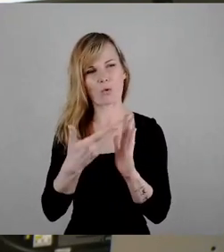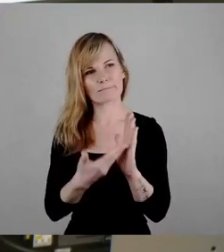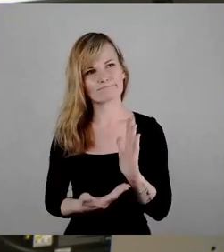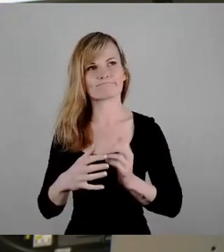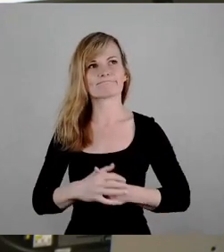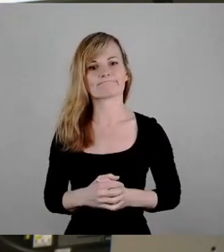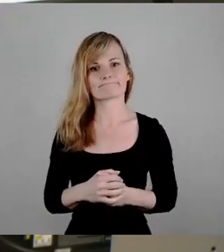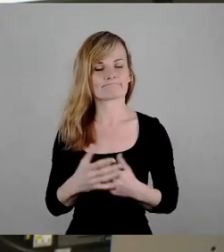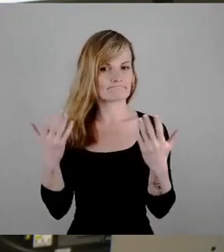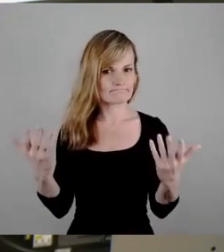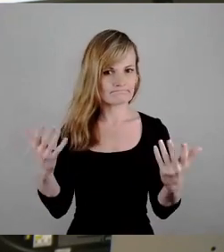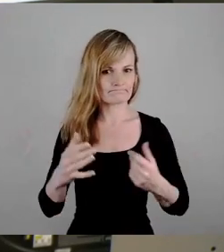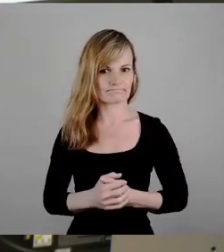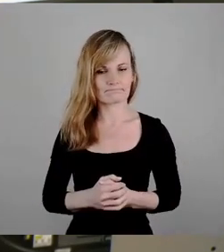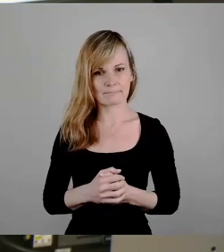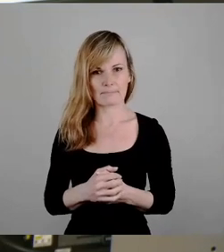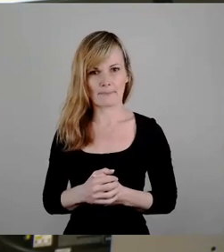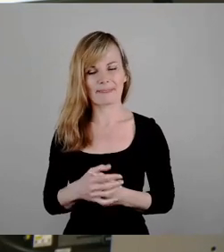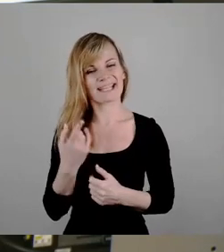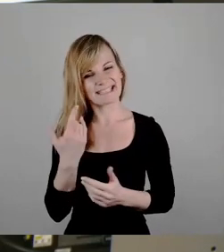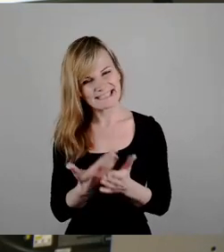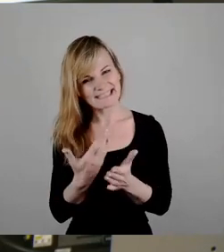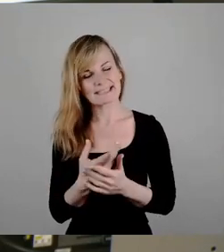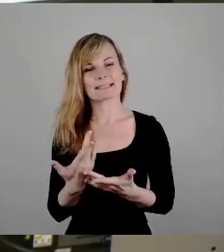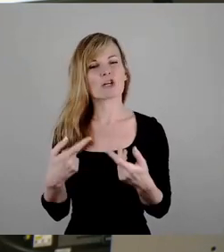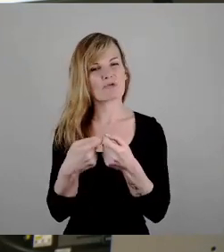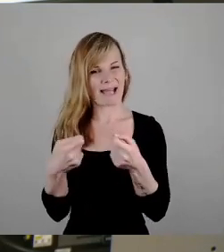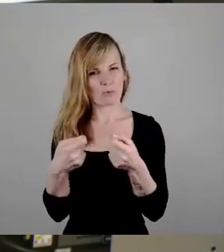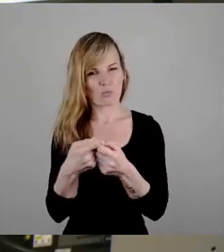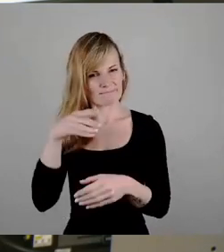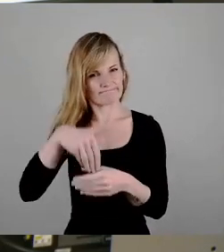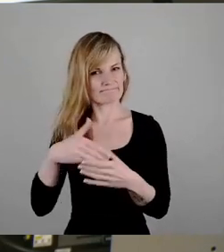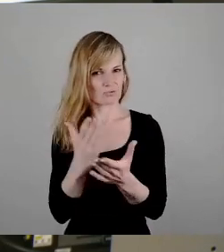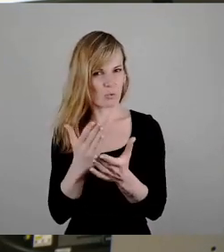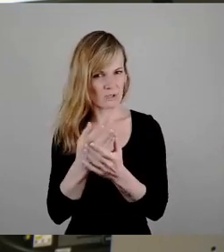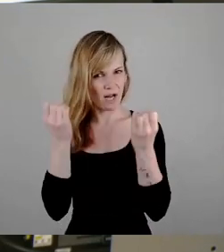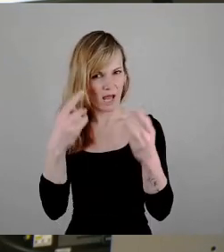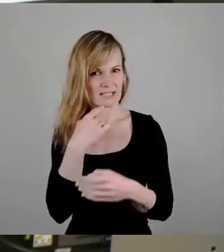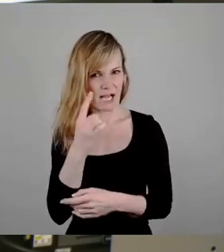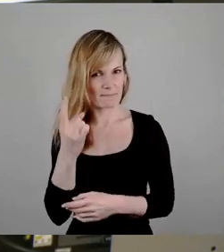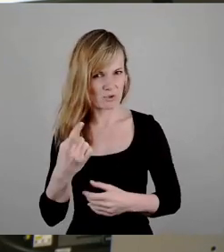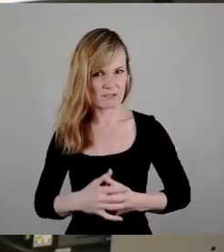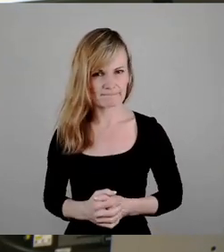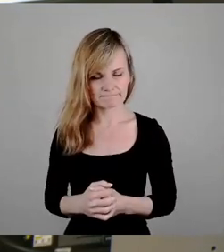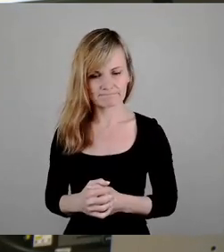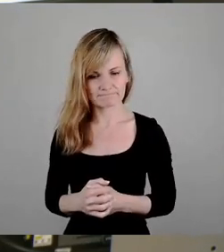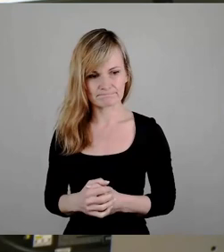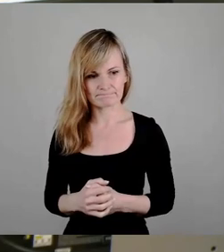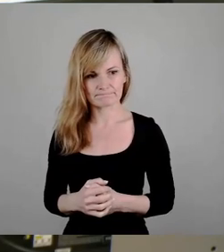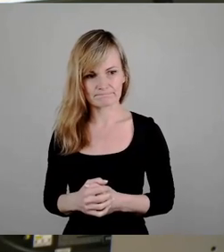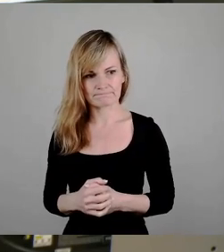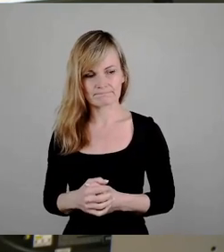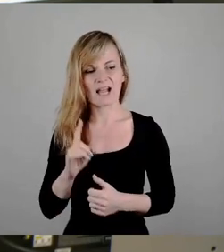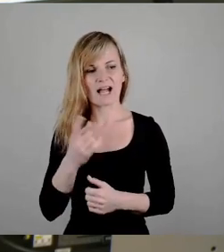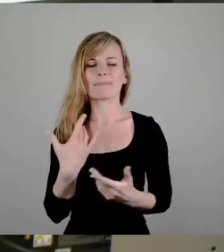immer ein Spannungsfeld, das muss man ganz klar sagen, aber auf der anderen Seite auch eine ganz, ganz tolle Sache.